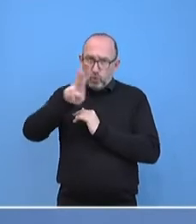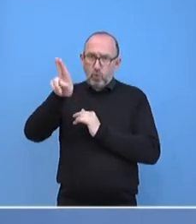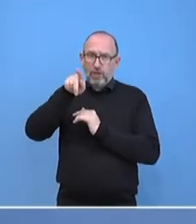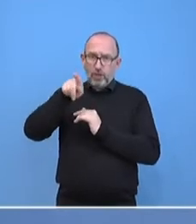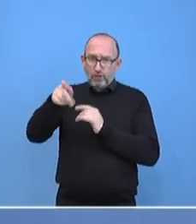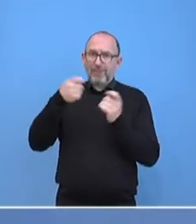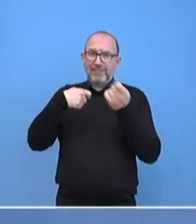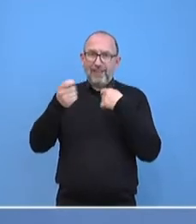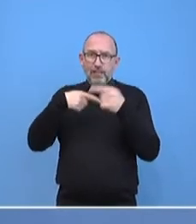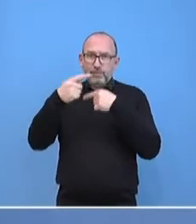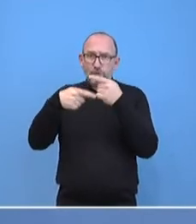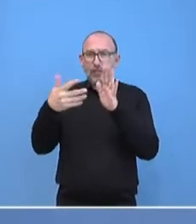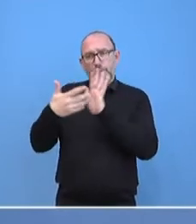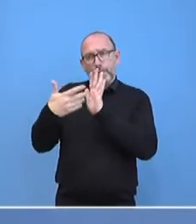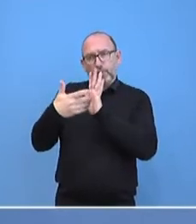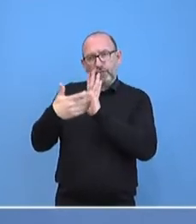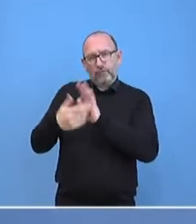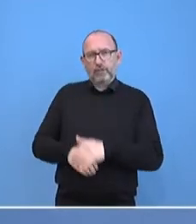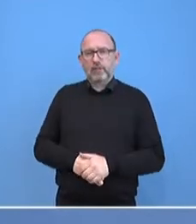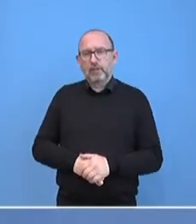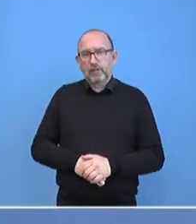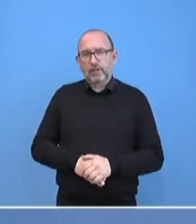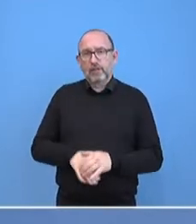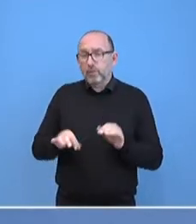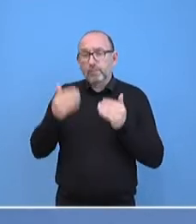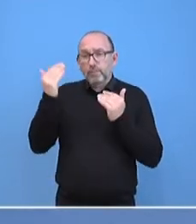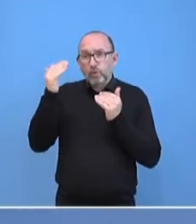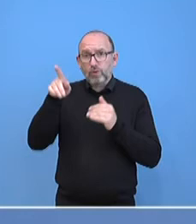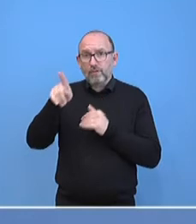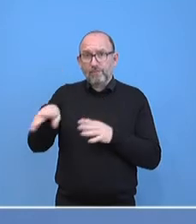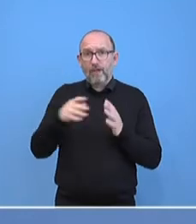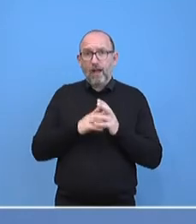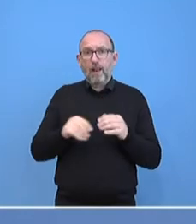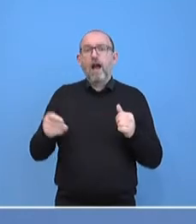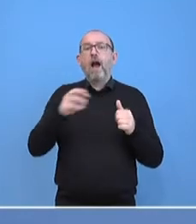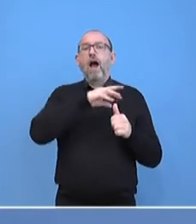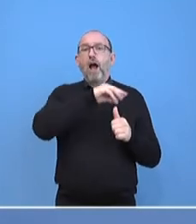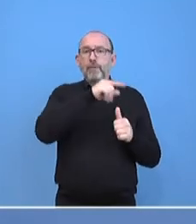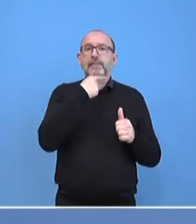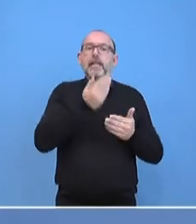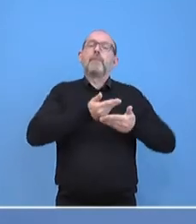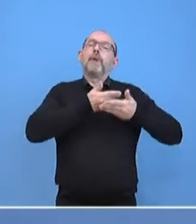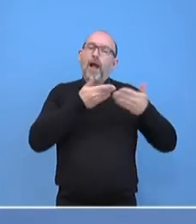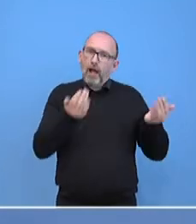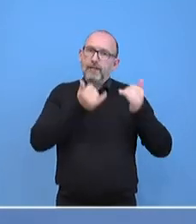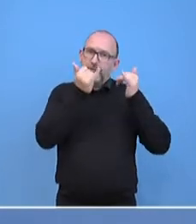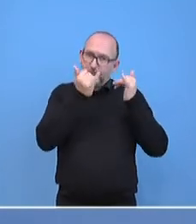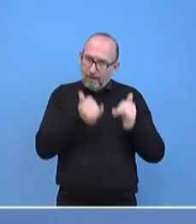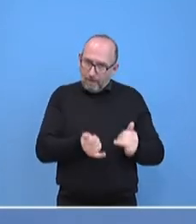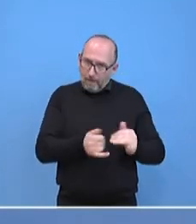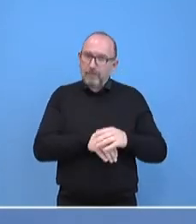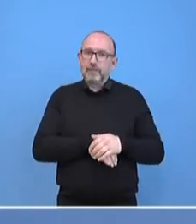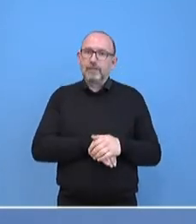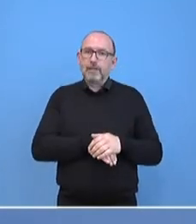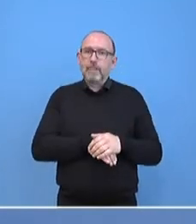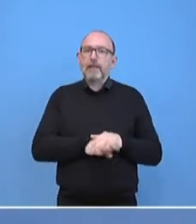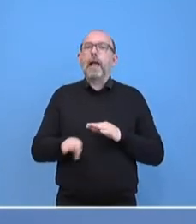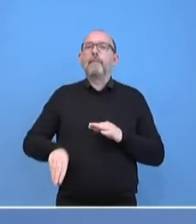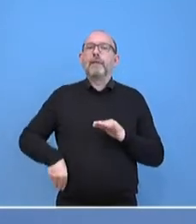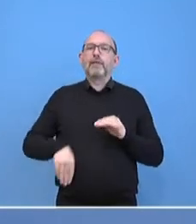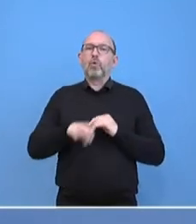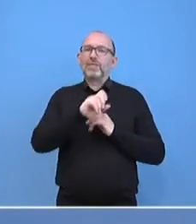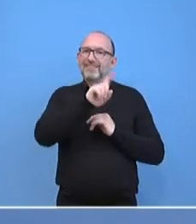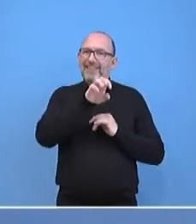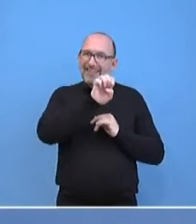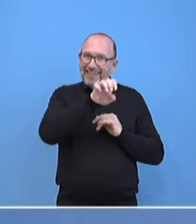Verhandlungsprozess zu prüfen. Es ist sehr zu begrüßen, dass Armenien seine Bereitschaft erklärt hat, im Rahmen der MINZ-Gruppe der OSZE zu